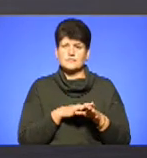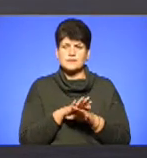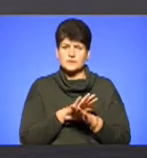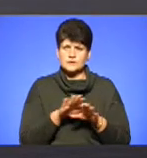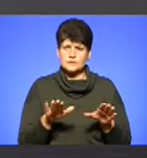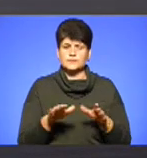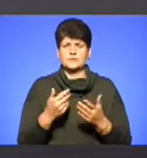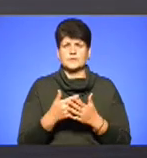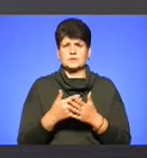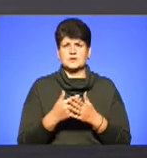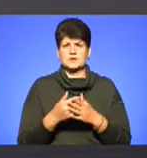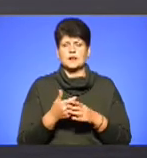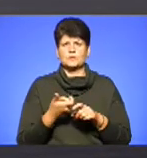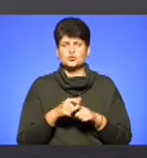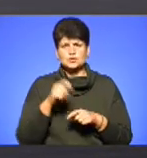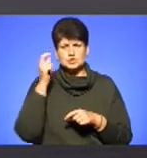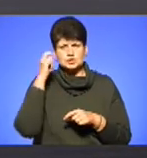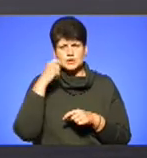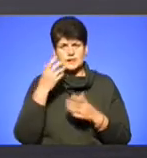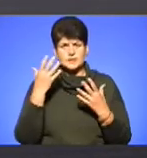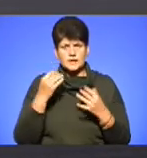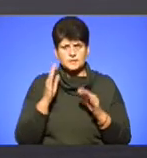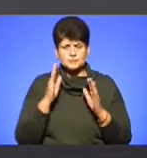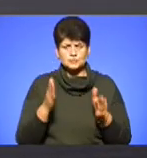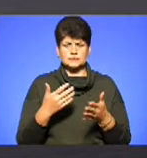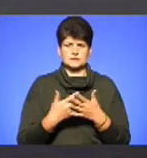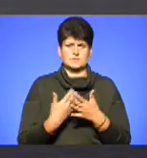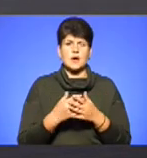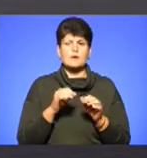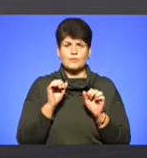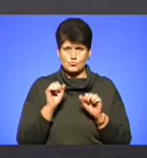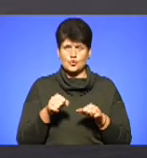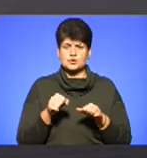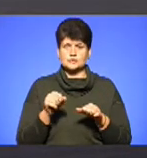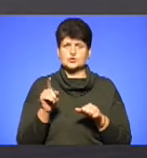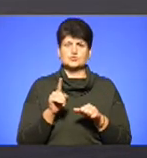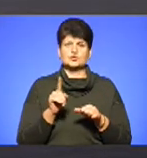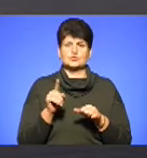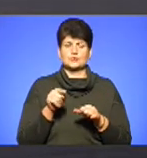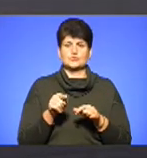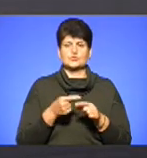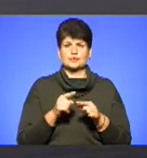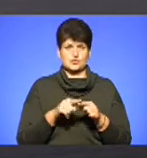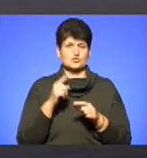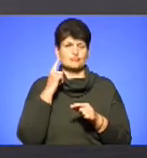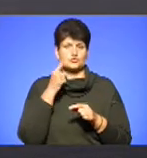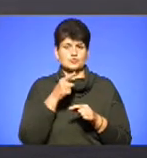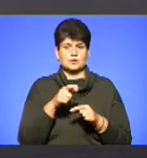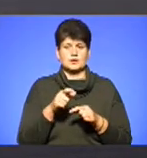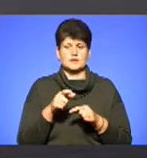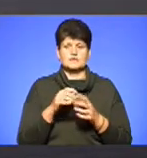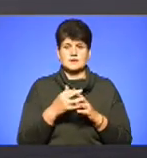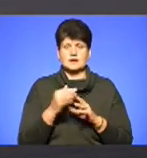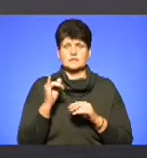занадто спокотний день, чи таке інше, чи можливо, що до таких симптомів, які ми почули в Іване Пустому,